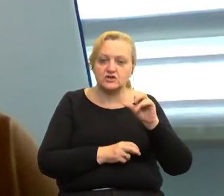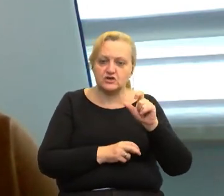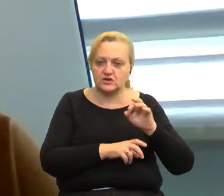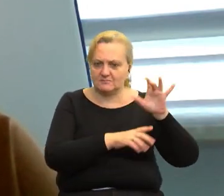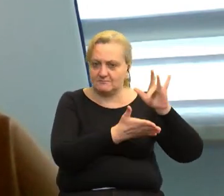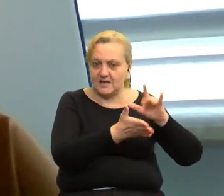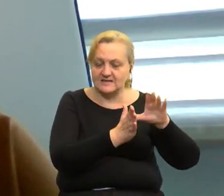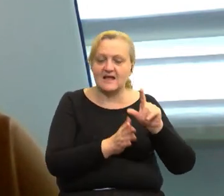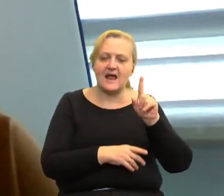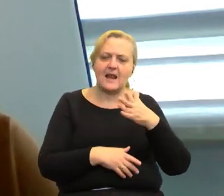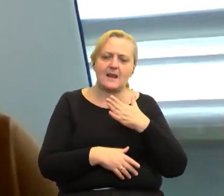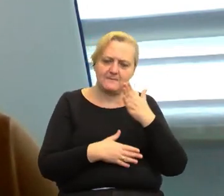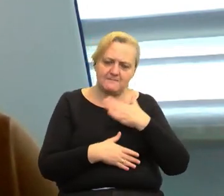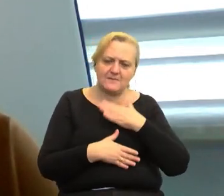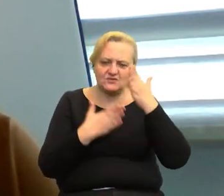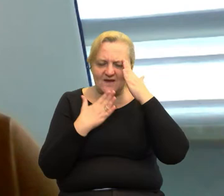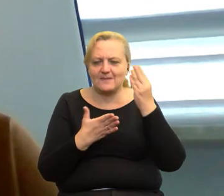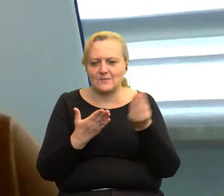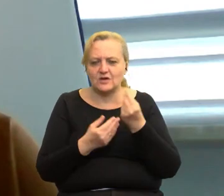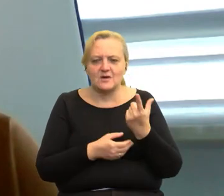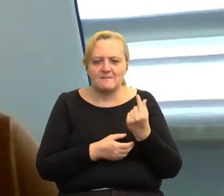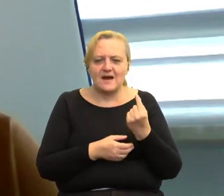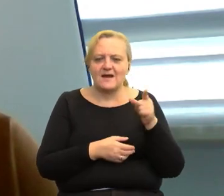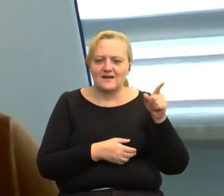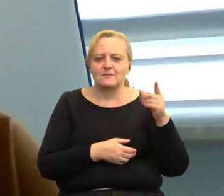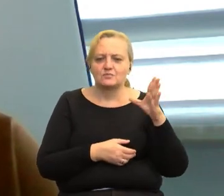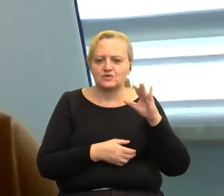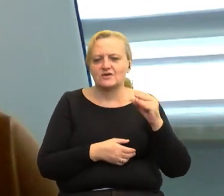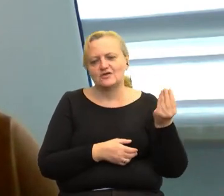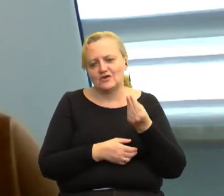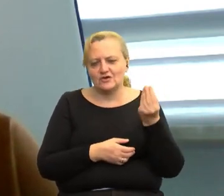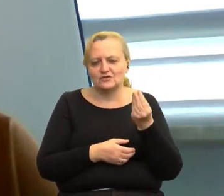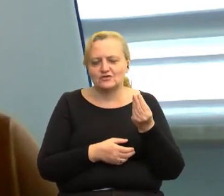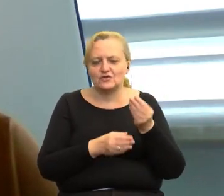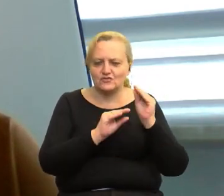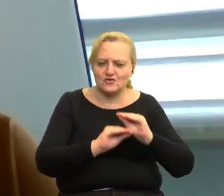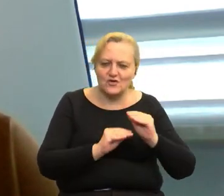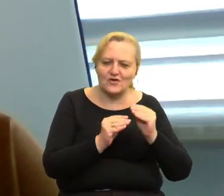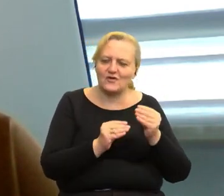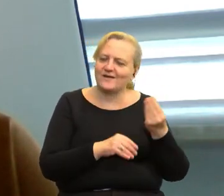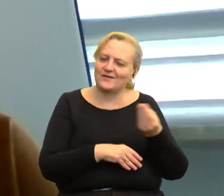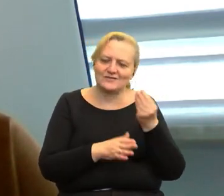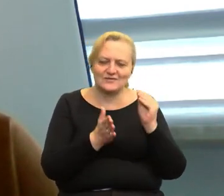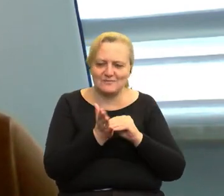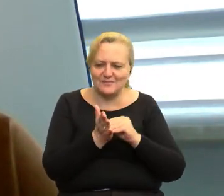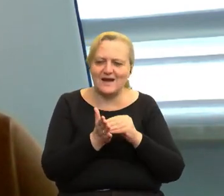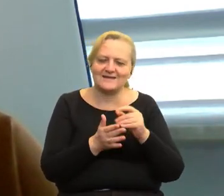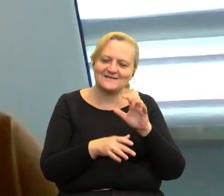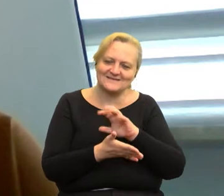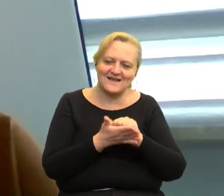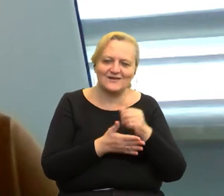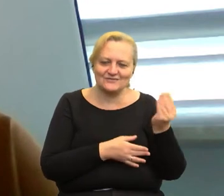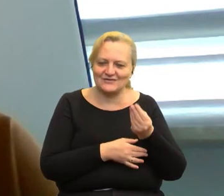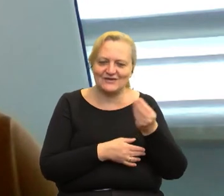świadomość tego, że tutaj jeszcze przed naszymi partnerami z Brześcia, dużo szkoleń, praktycznych zajęć, aby